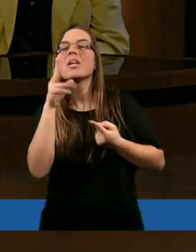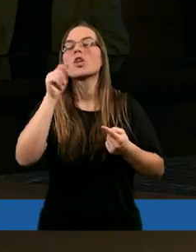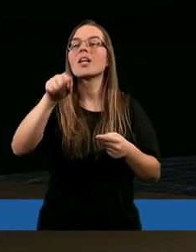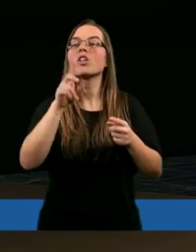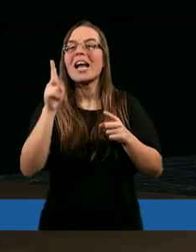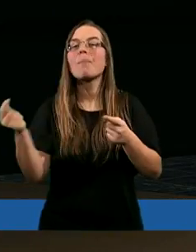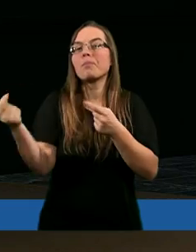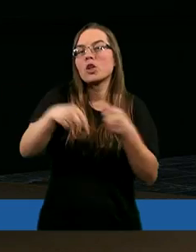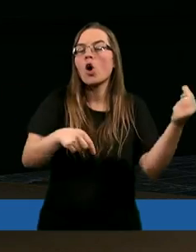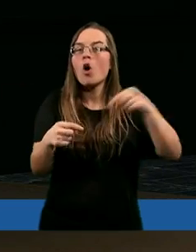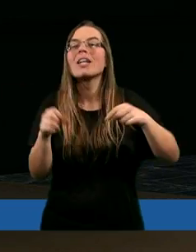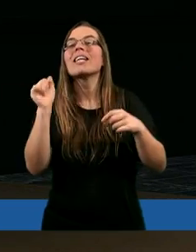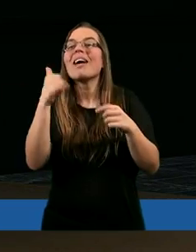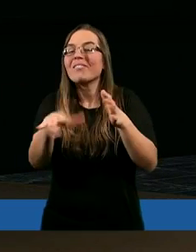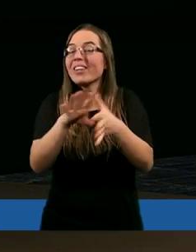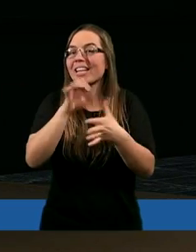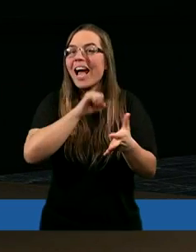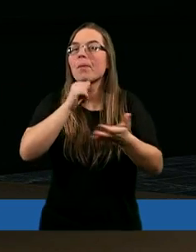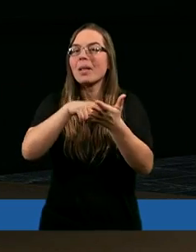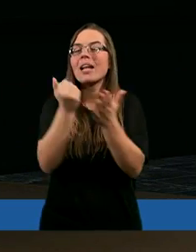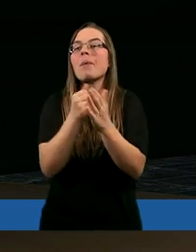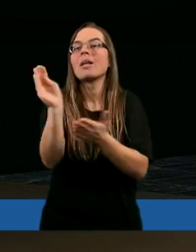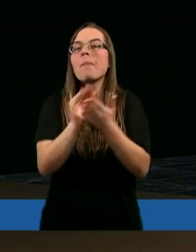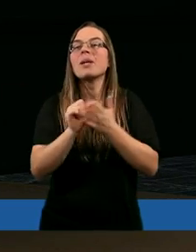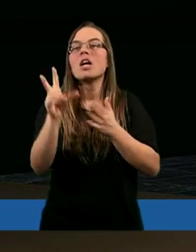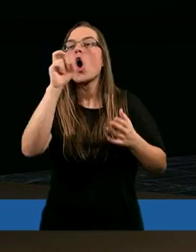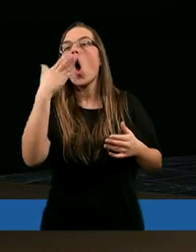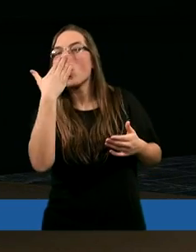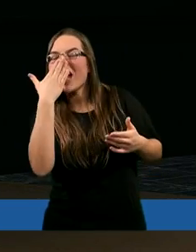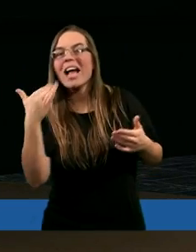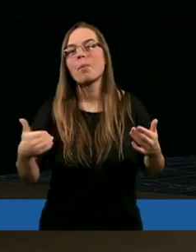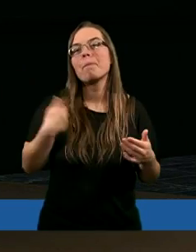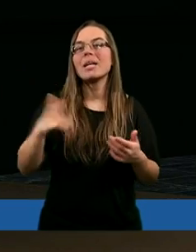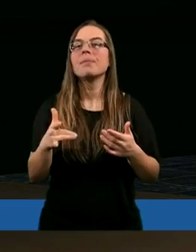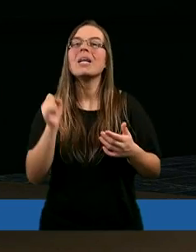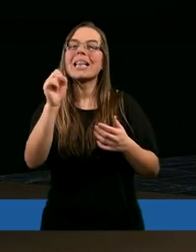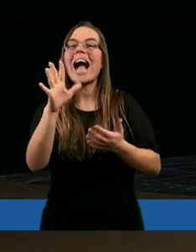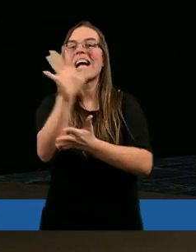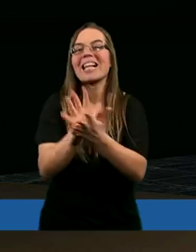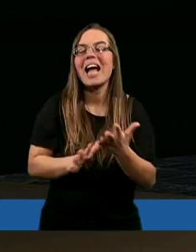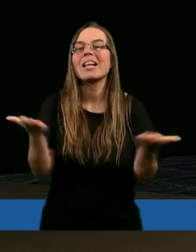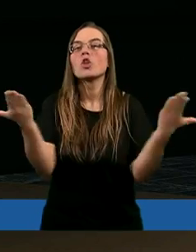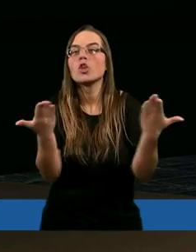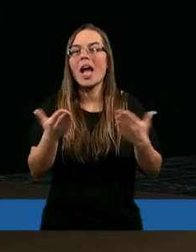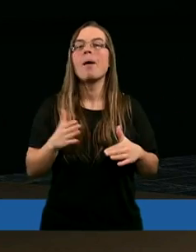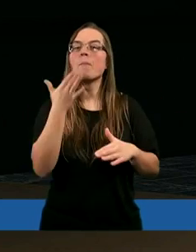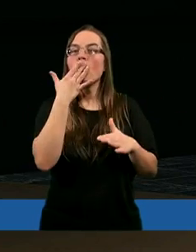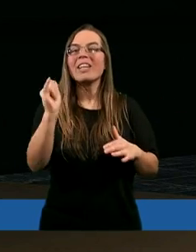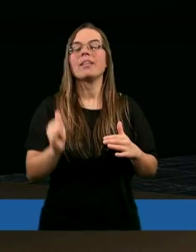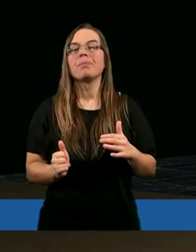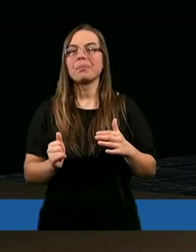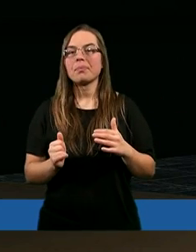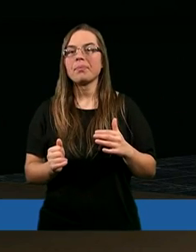nam przychodzi już Nowy Testament, gdzie mamy powiedziany chociażby taki tekst, gdzie mówi,